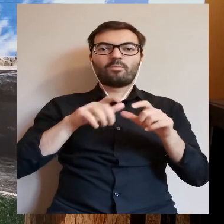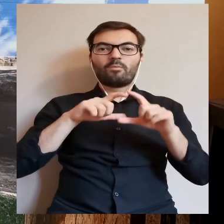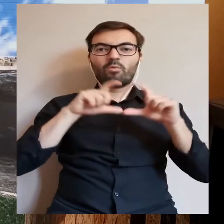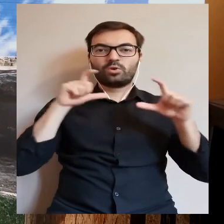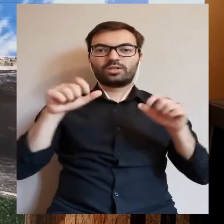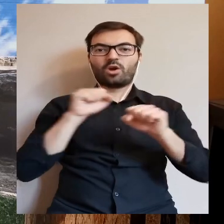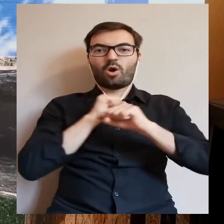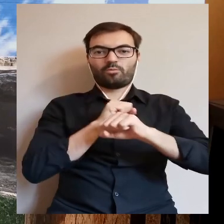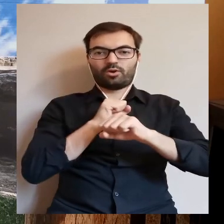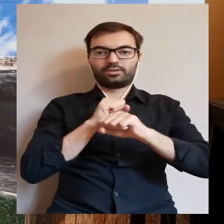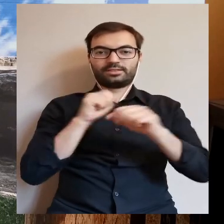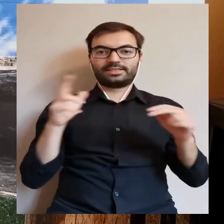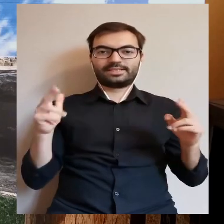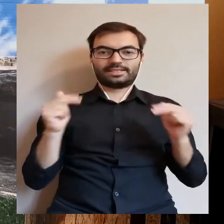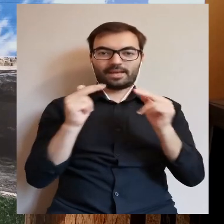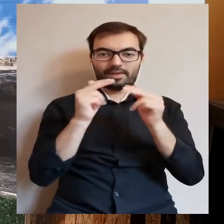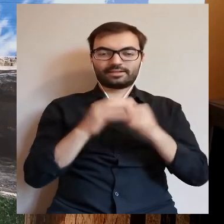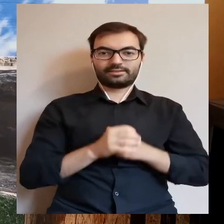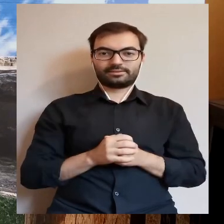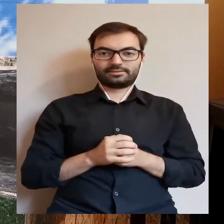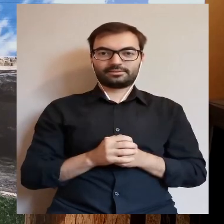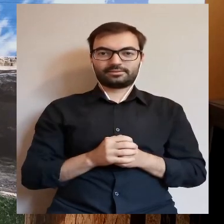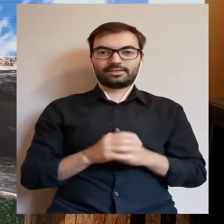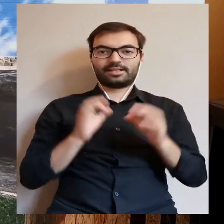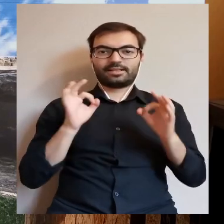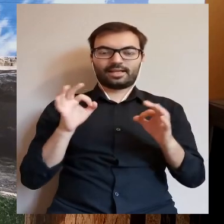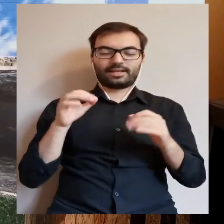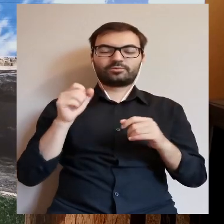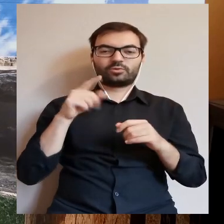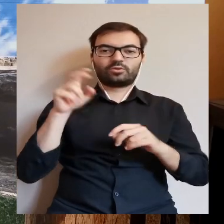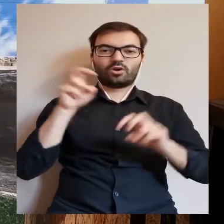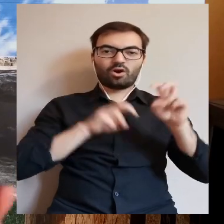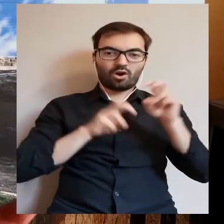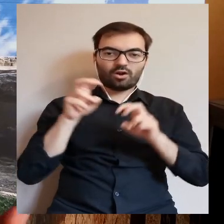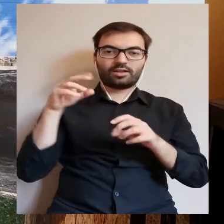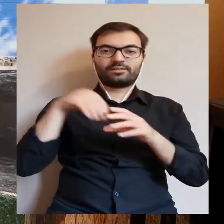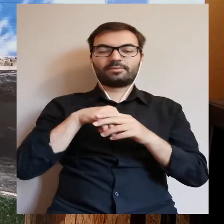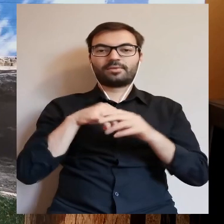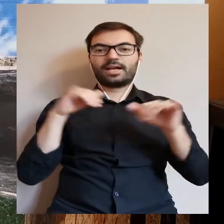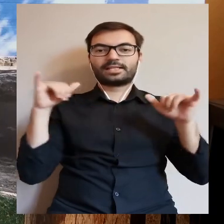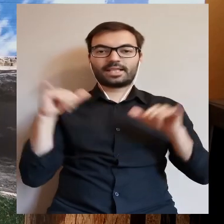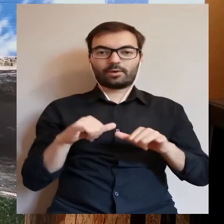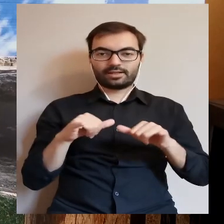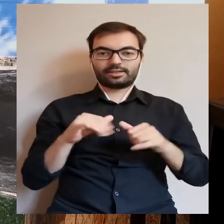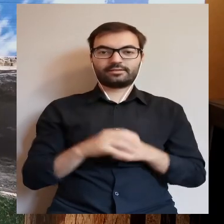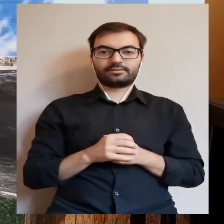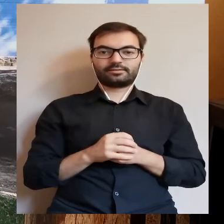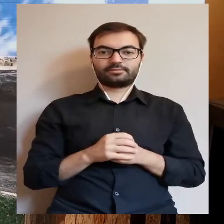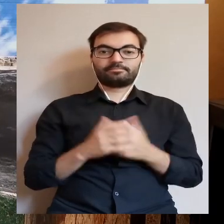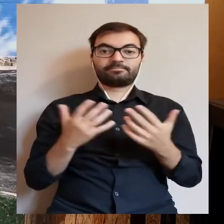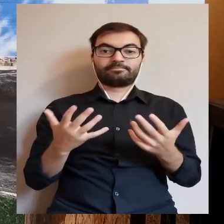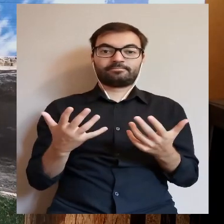obronny, że to rzeczywiście był zamek. Dzisiaj jest tam hotel z restauracją